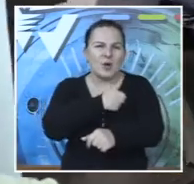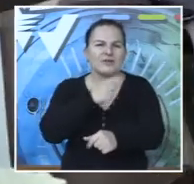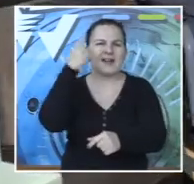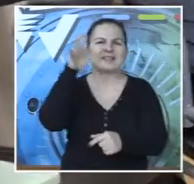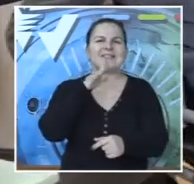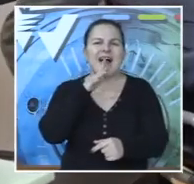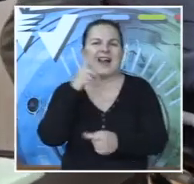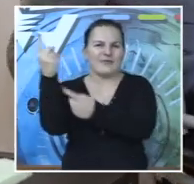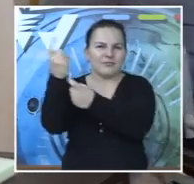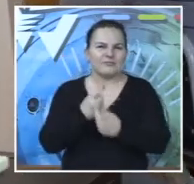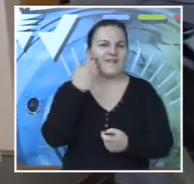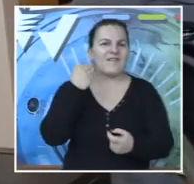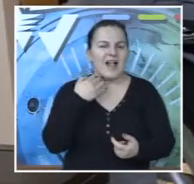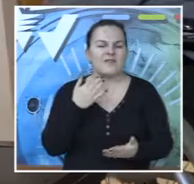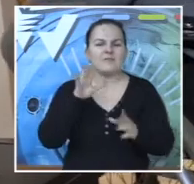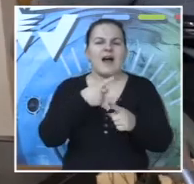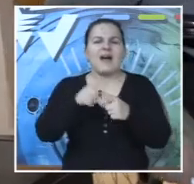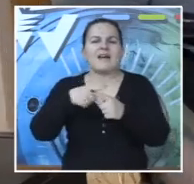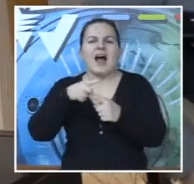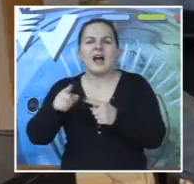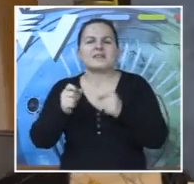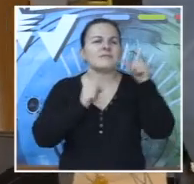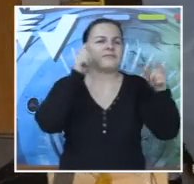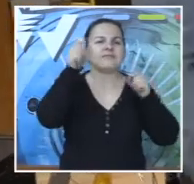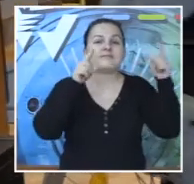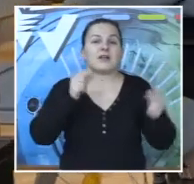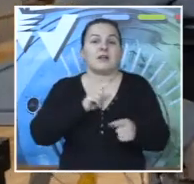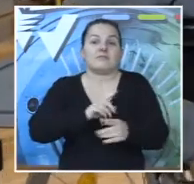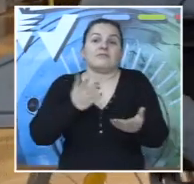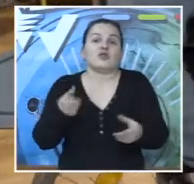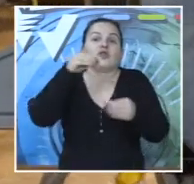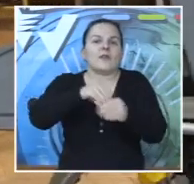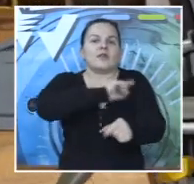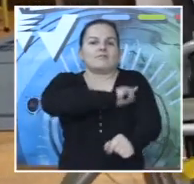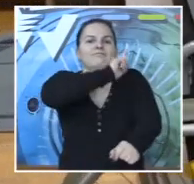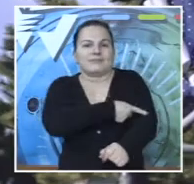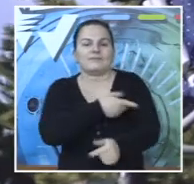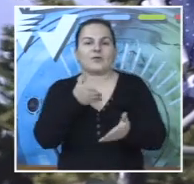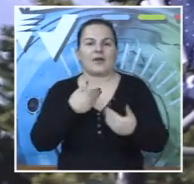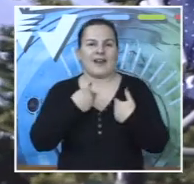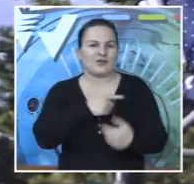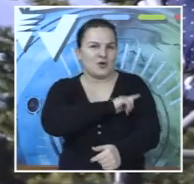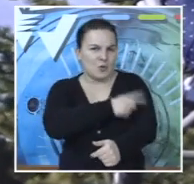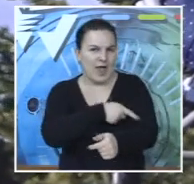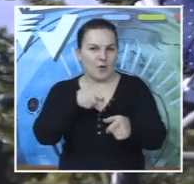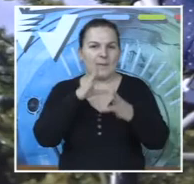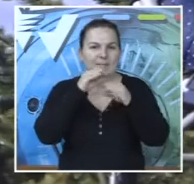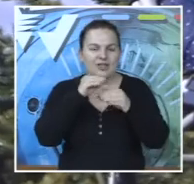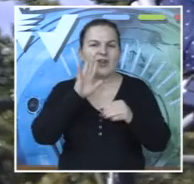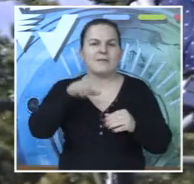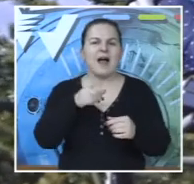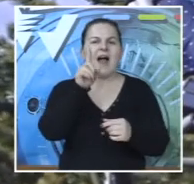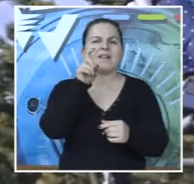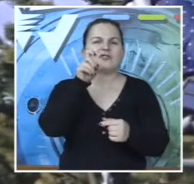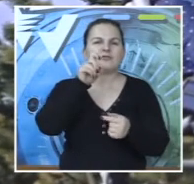Sarajeva priselila u Valjevo, hrabro se nose sa brojenim iskušenjima koja su ih dodatno ojačala. Junak naše priče rođen je